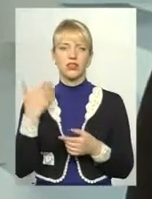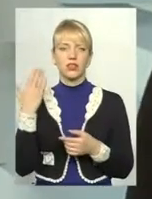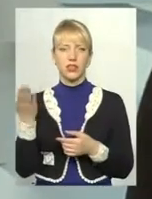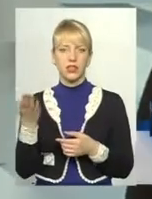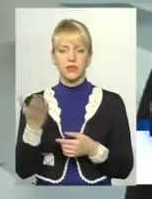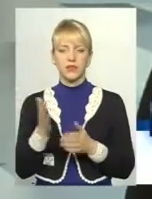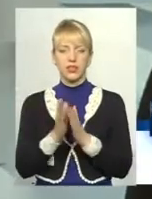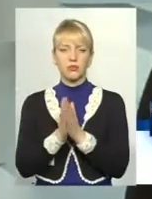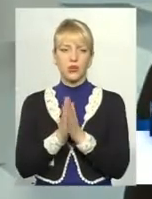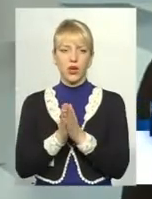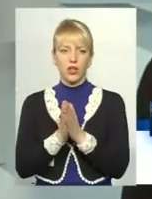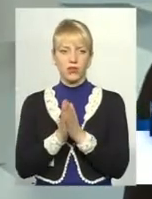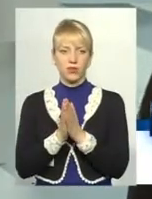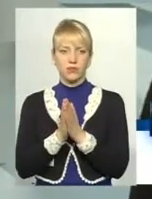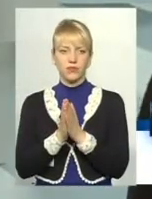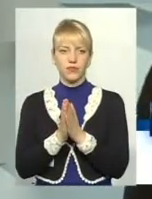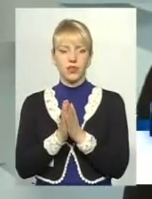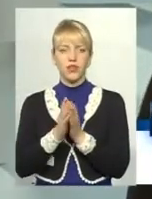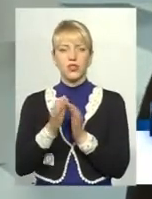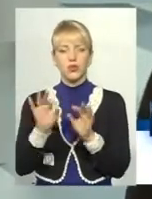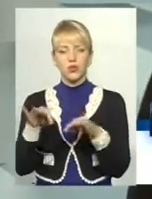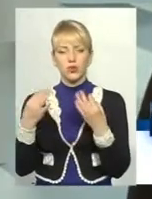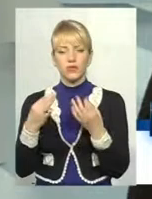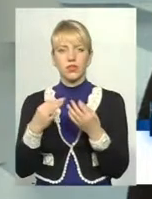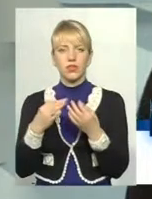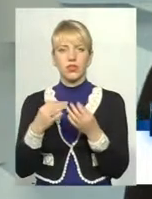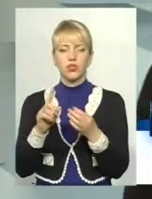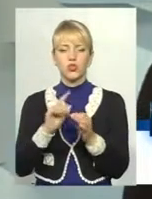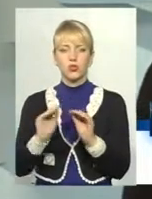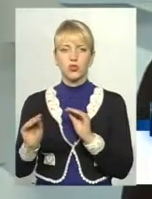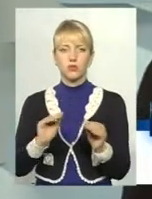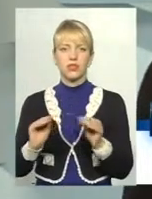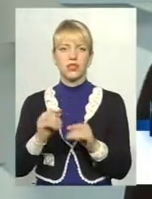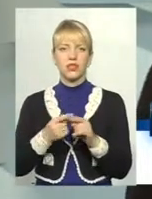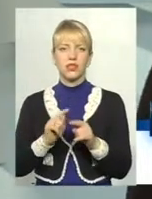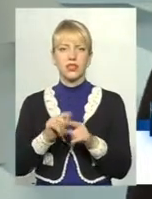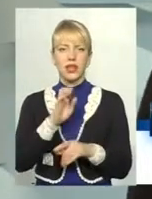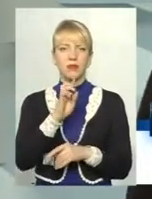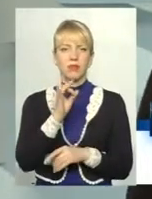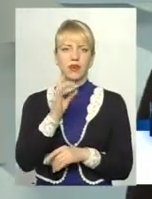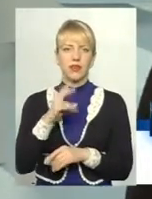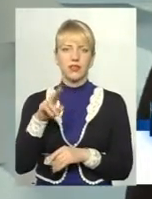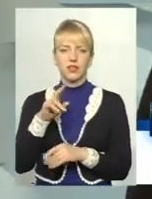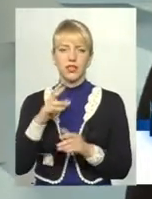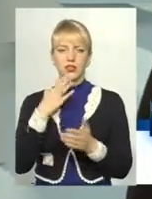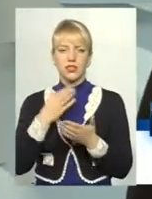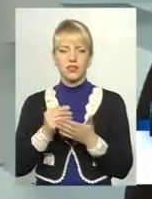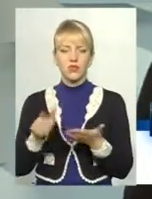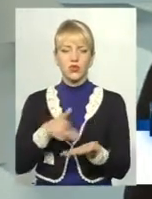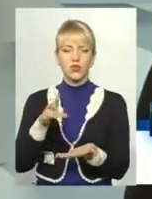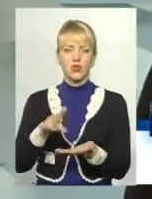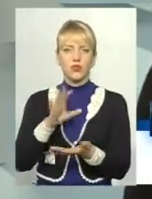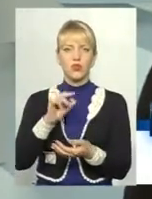дозволом, проханням, щоб розмістити ось цей бренд на своїх сторінках у